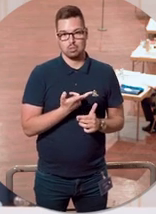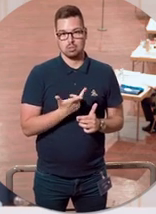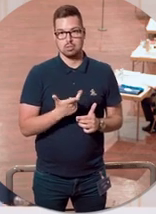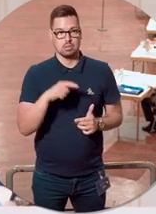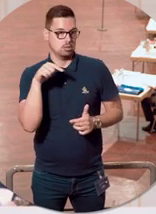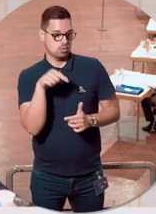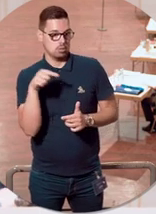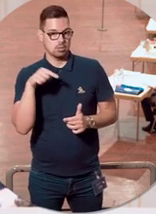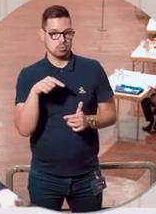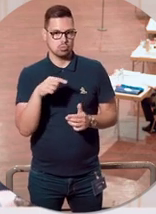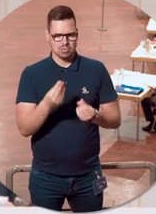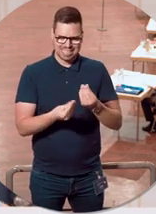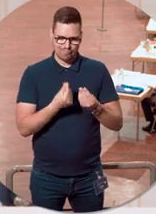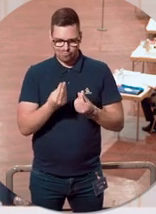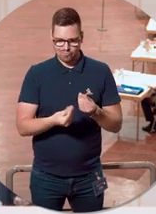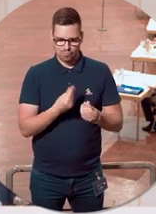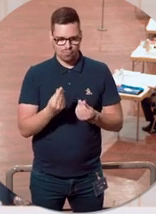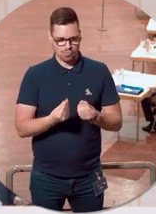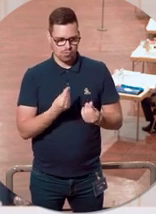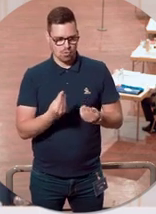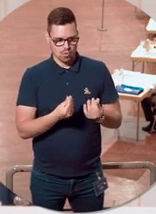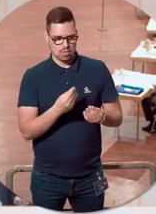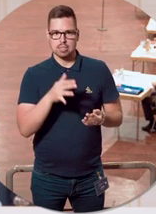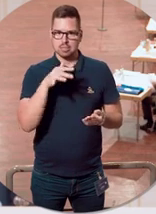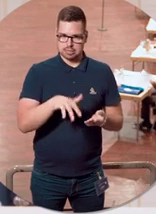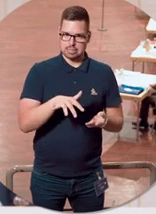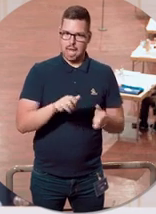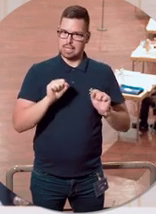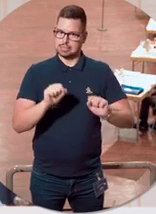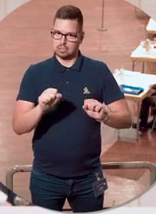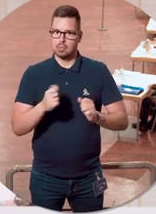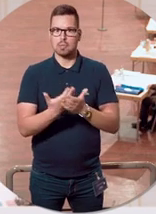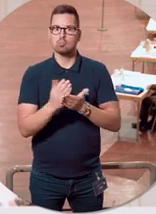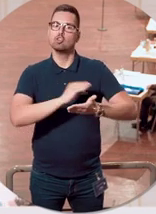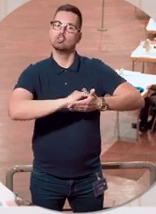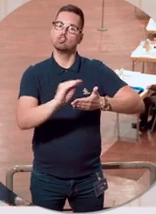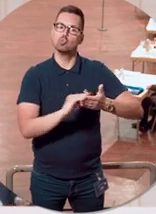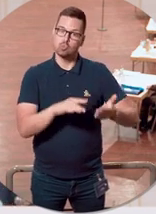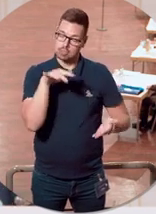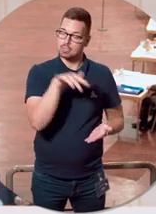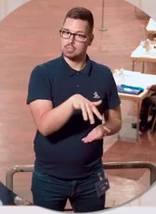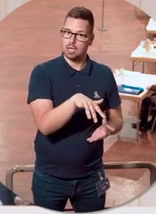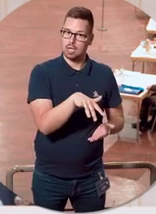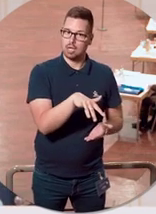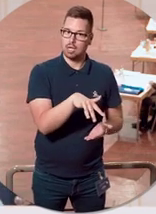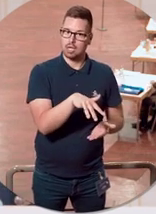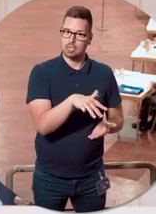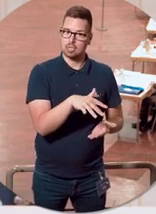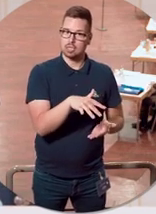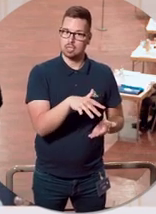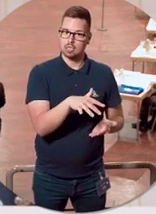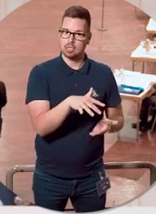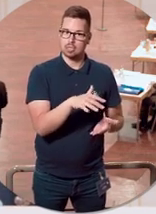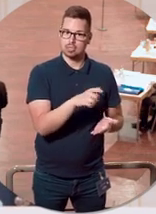wir schon spüren, dass wir mit Netz und doppelten Boden arbeiten, nämlich an unseren Schulen. Wir haben eine, es gibt quasi keine andere